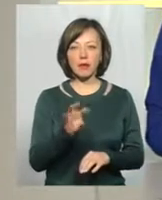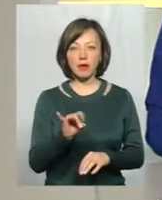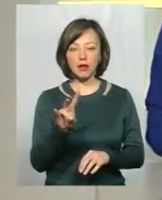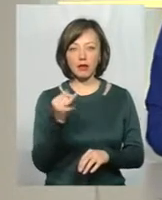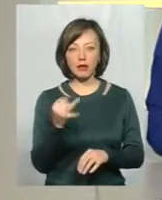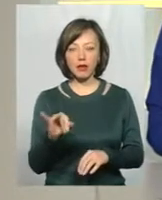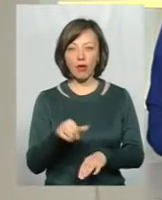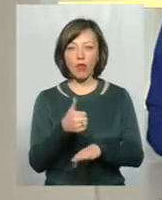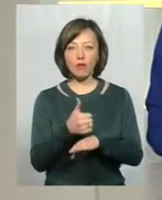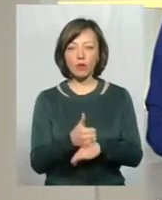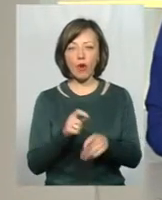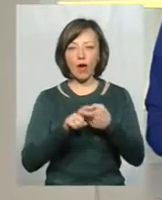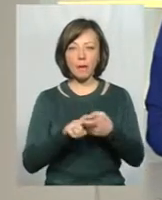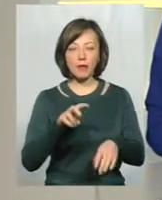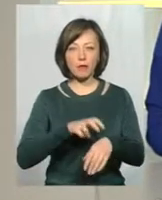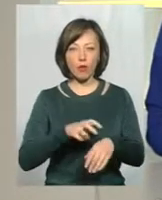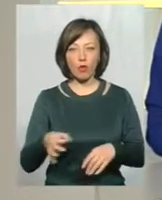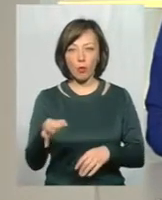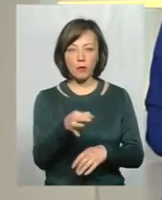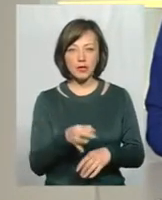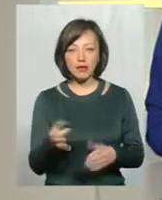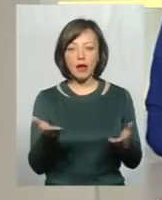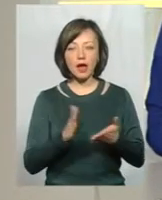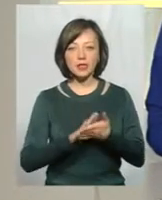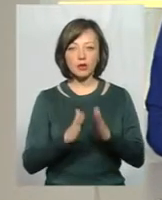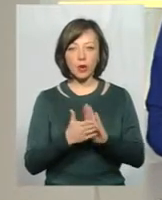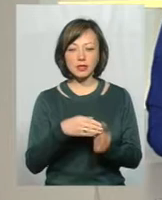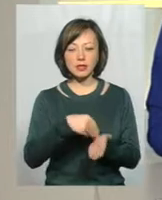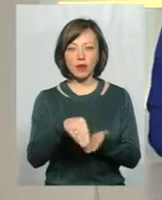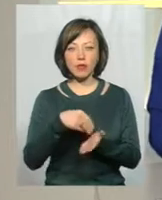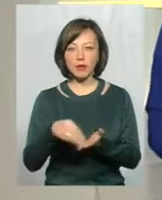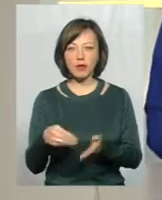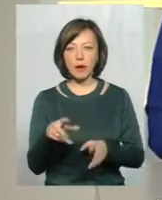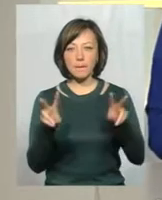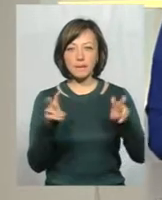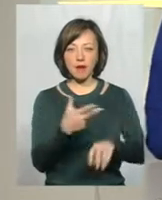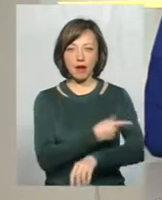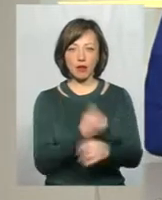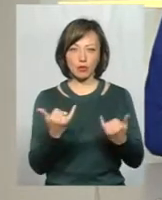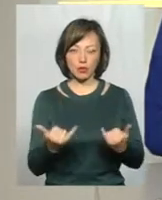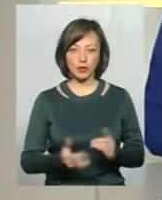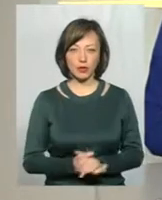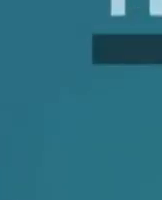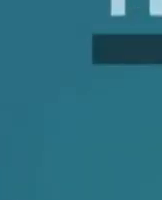головного епідеміолога нашої області, про те, яка ситуація з закупівлею препарату на сьогодні.